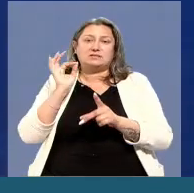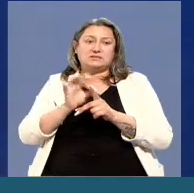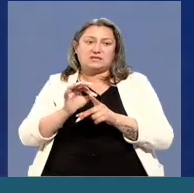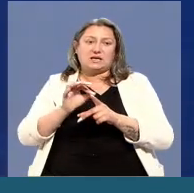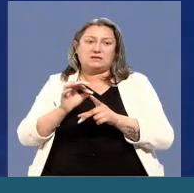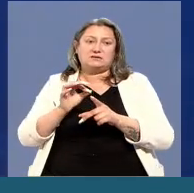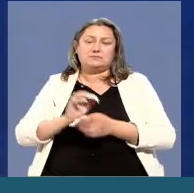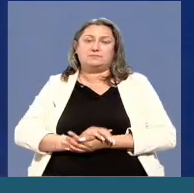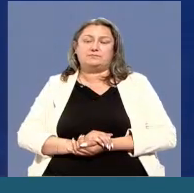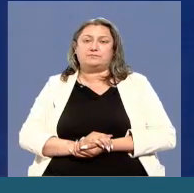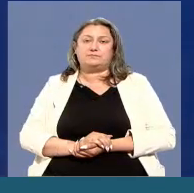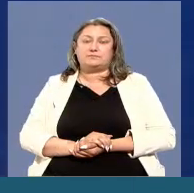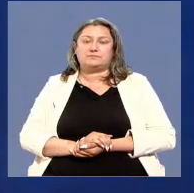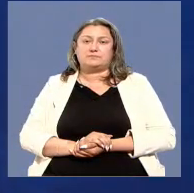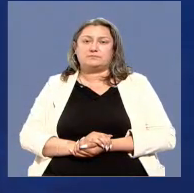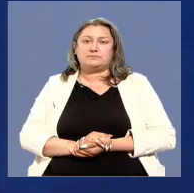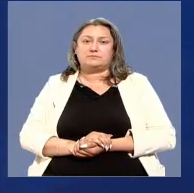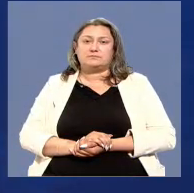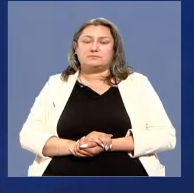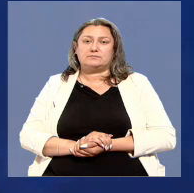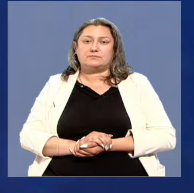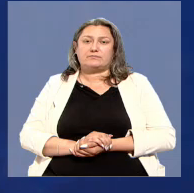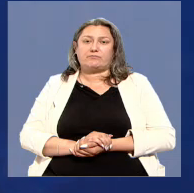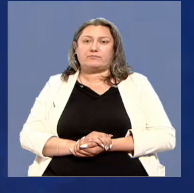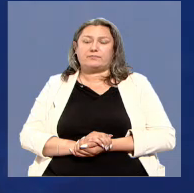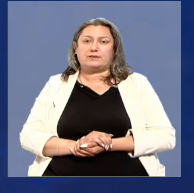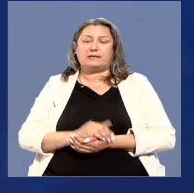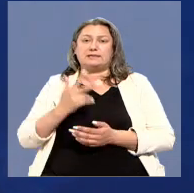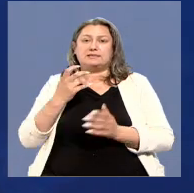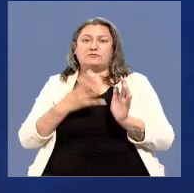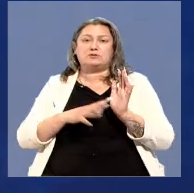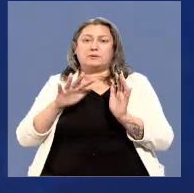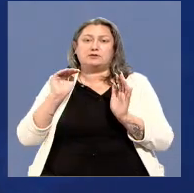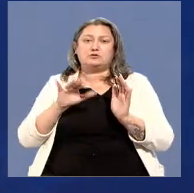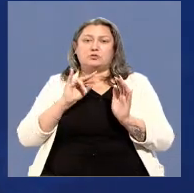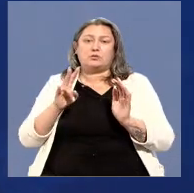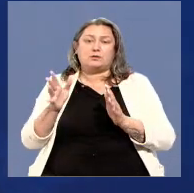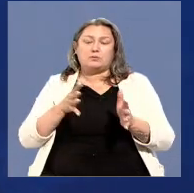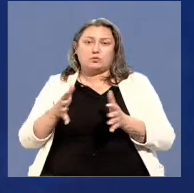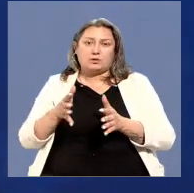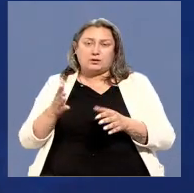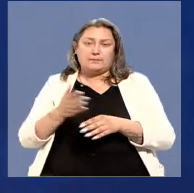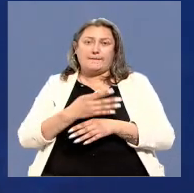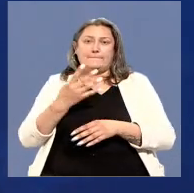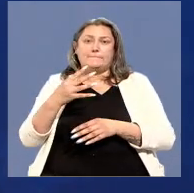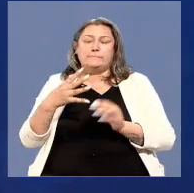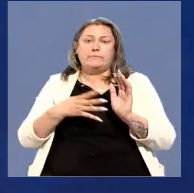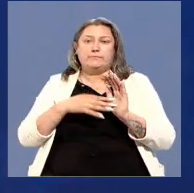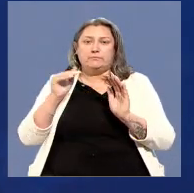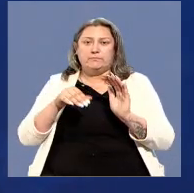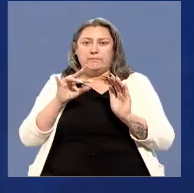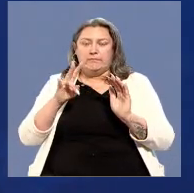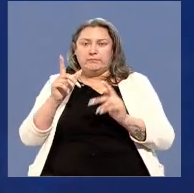Бұл 395 мұн тонна 10, 49 мұн тонна сүт, 13 мұн тонна өсімдік майы және 17 мұн тонна жарма өнімі.